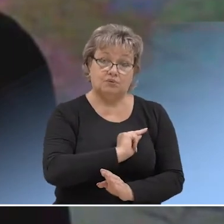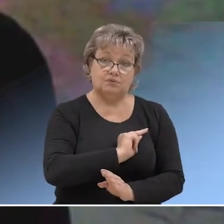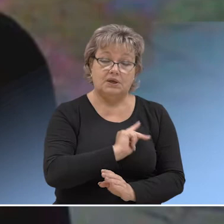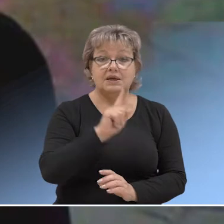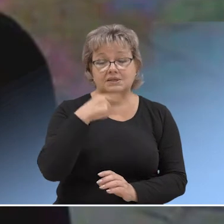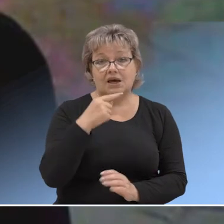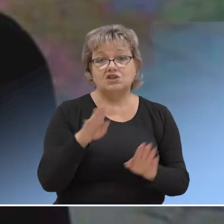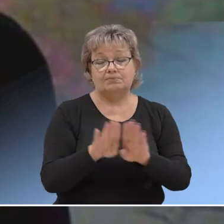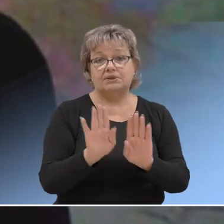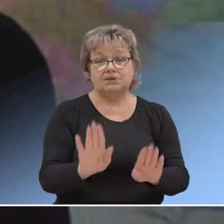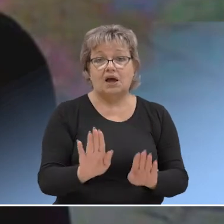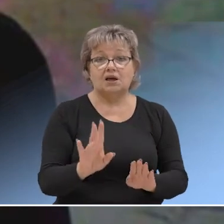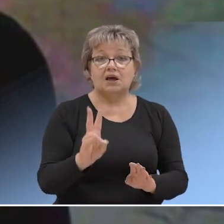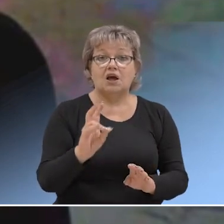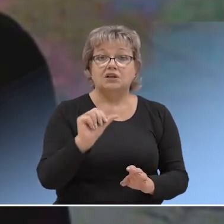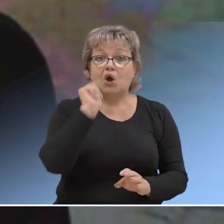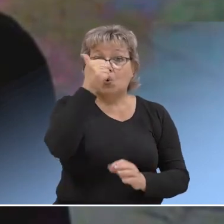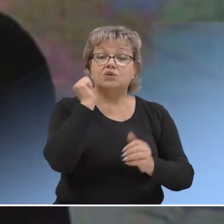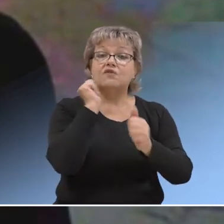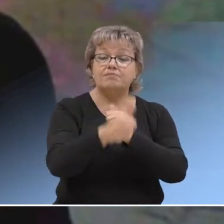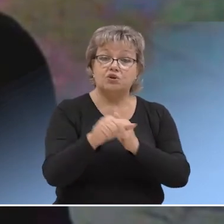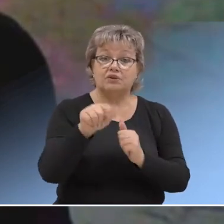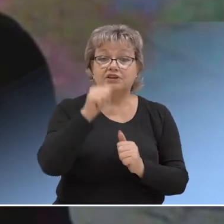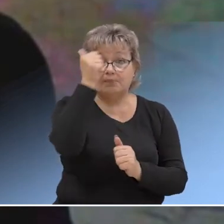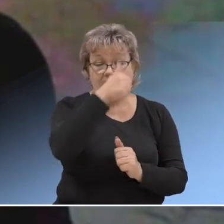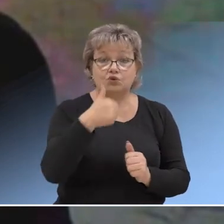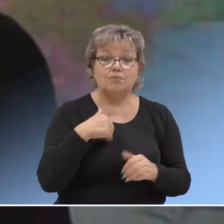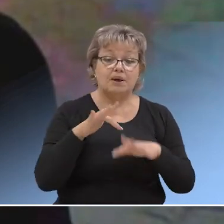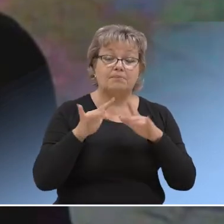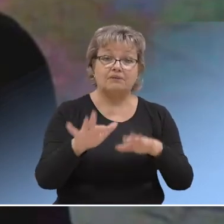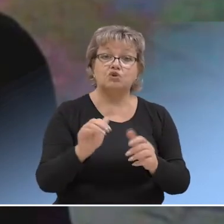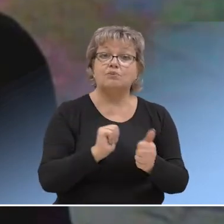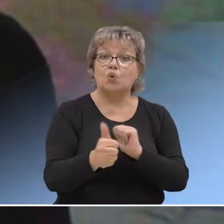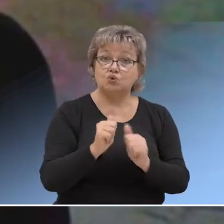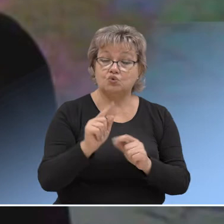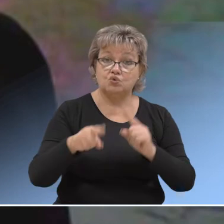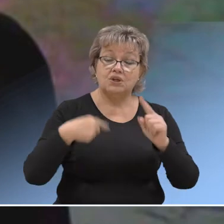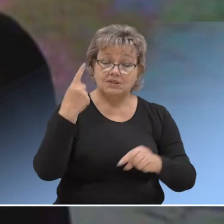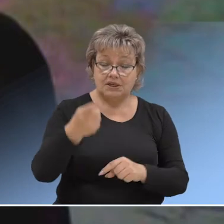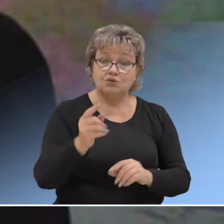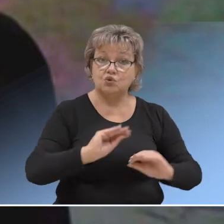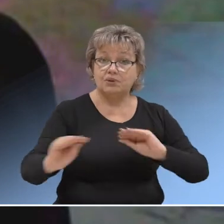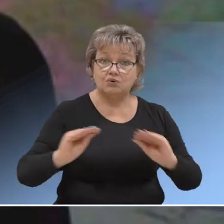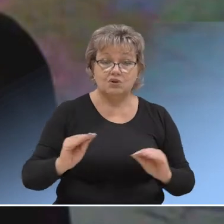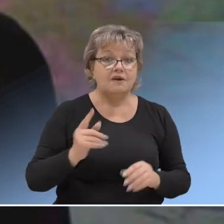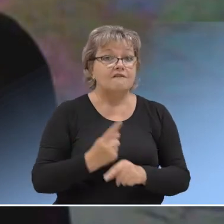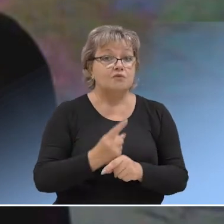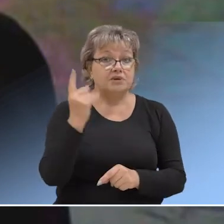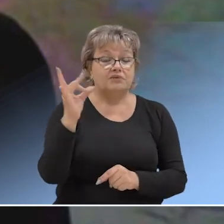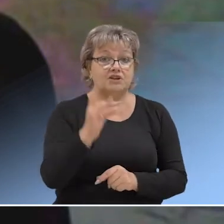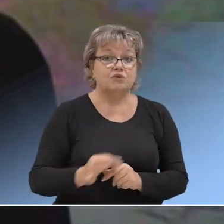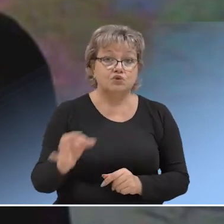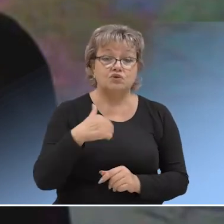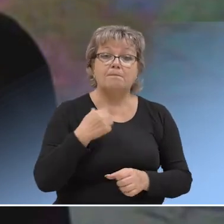скажем так, на год вперед. То есть в этом году мы проводим конкурсные процедуры на следующий год благоустройства. Впервые в